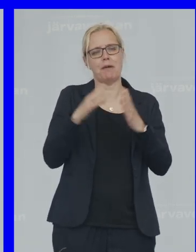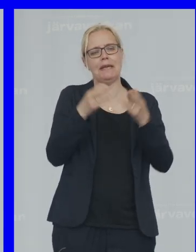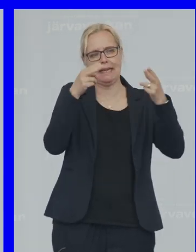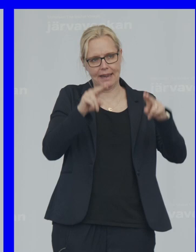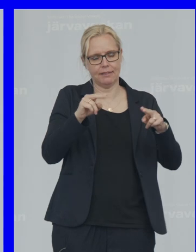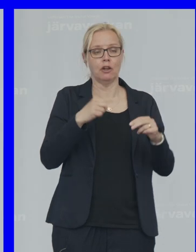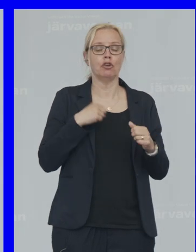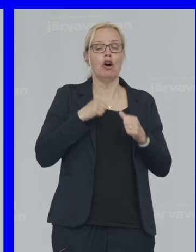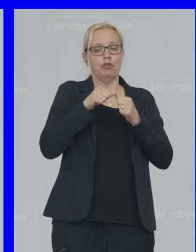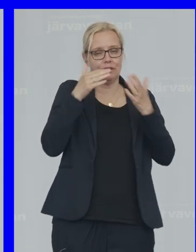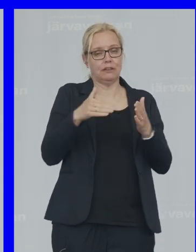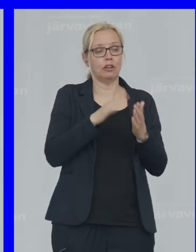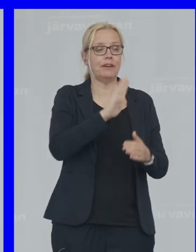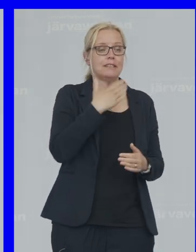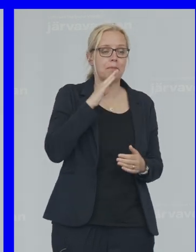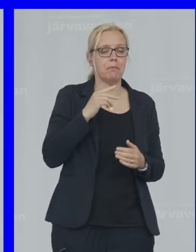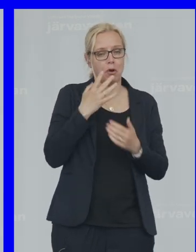fått lov Av hennes mamma Att dela med